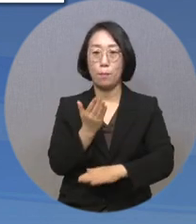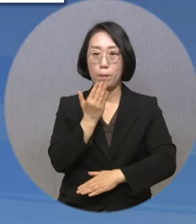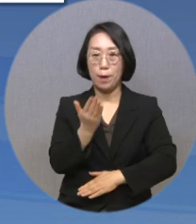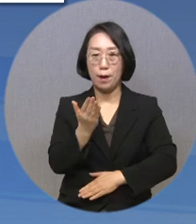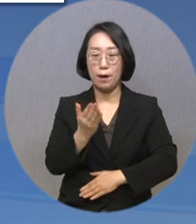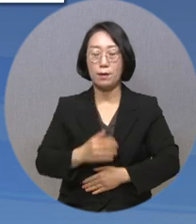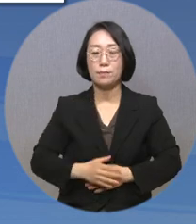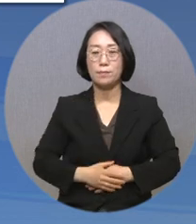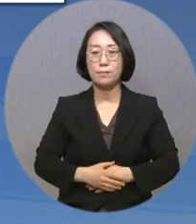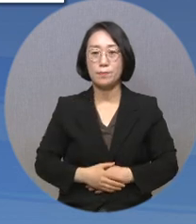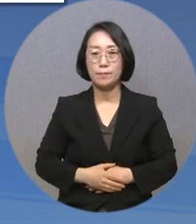기상캐스터